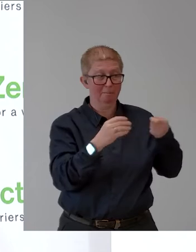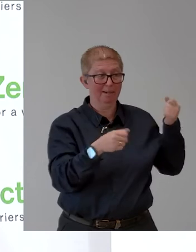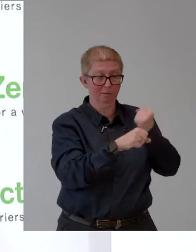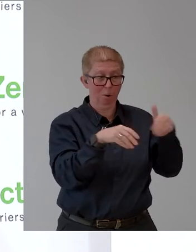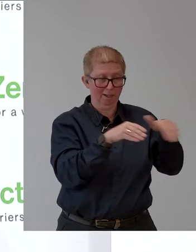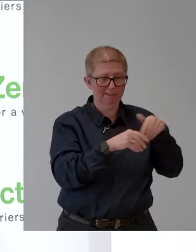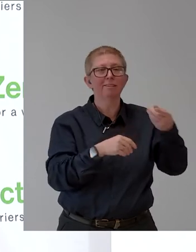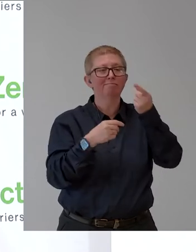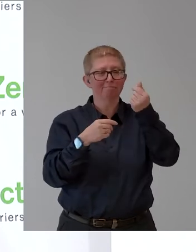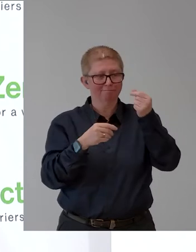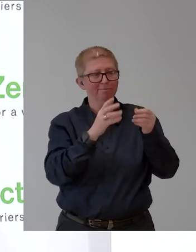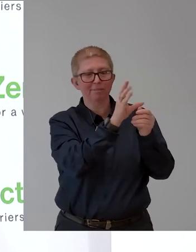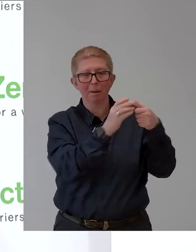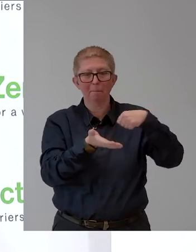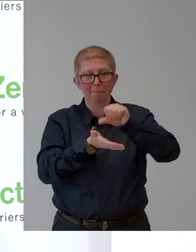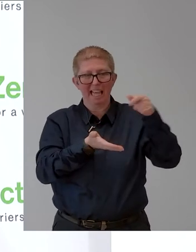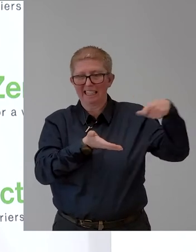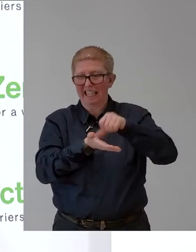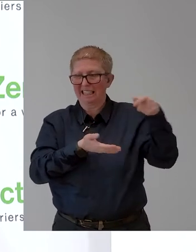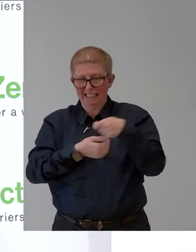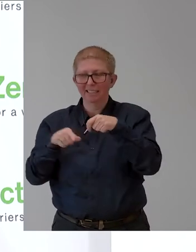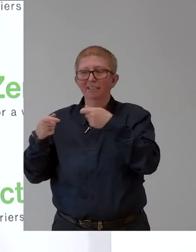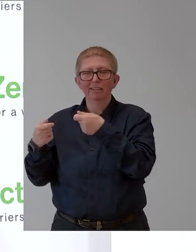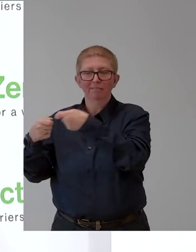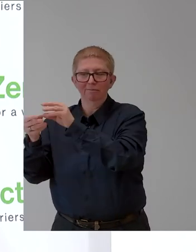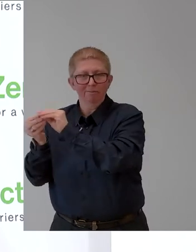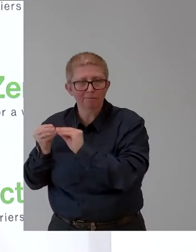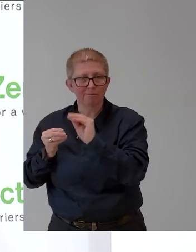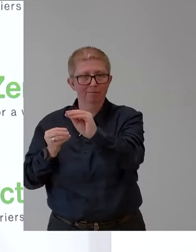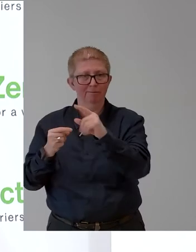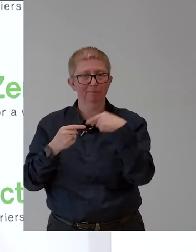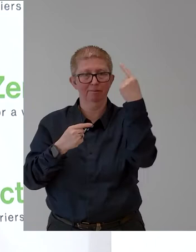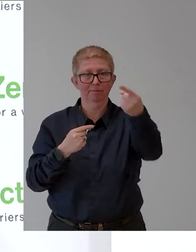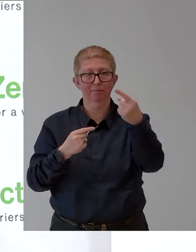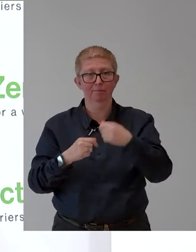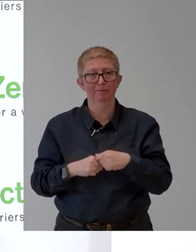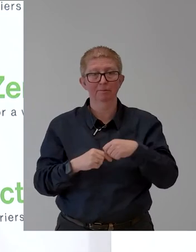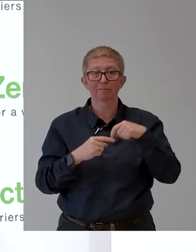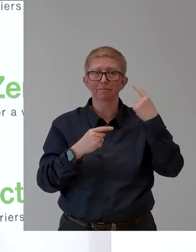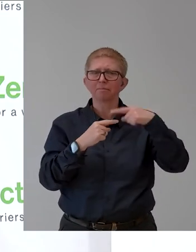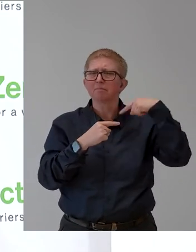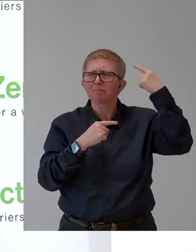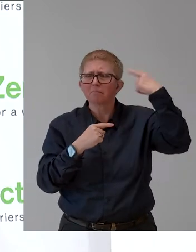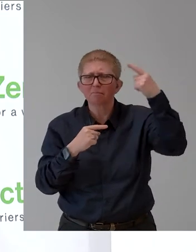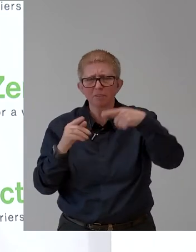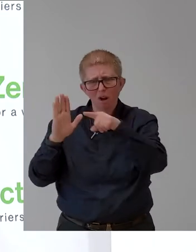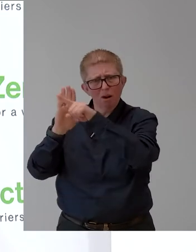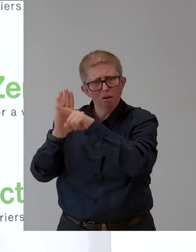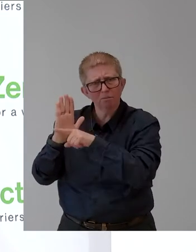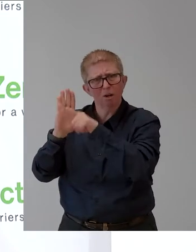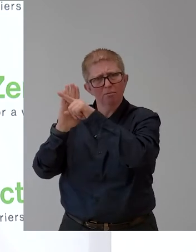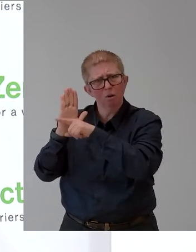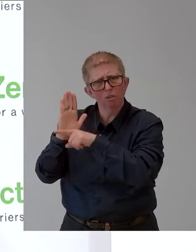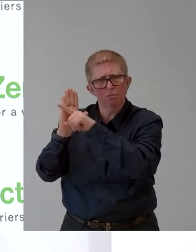wir sie haben, auch weiterhin in Zukunft ausreichend finanziert werden und bedarfsgerecht angeboten werden können. Wir können